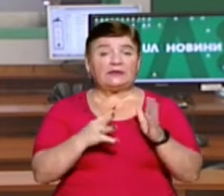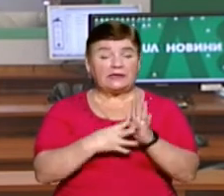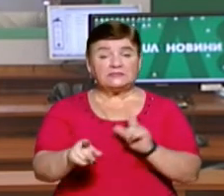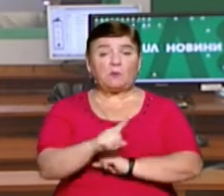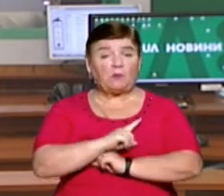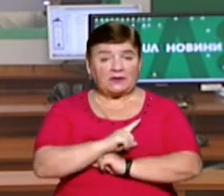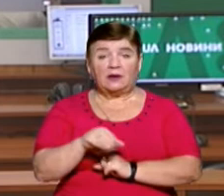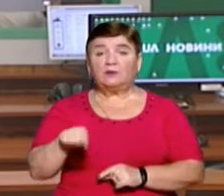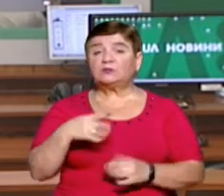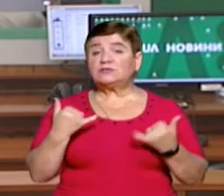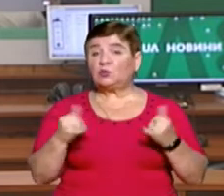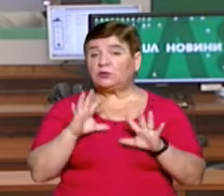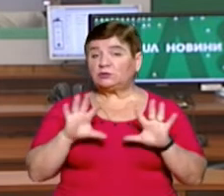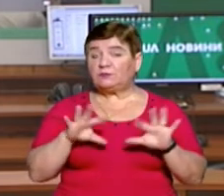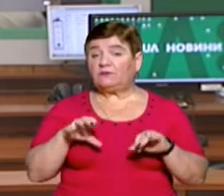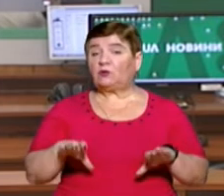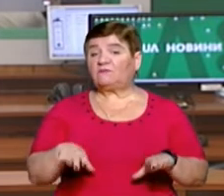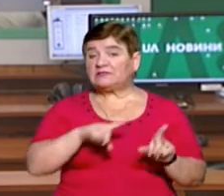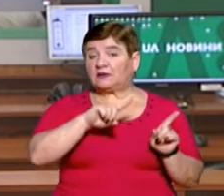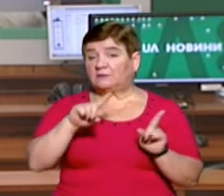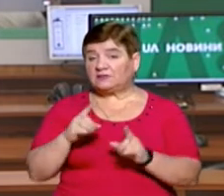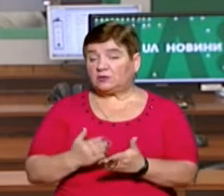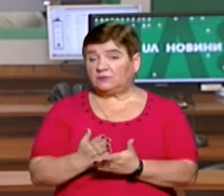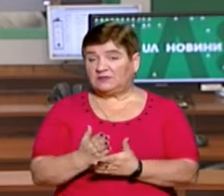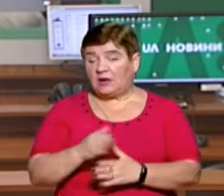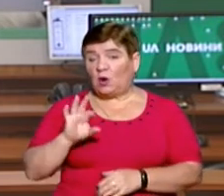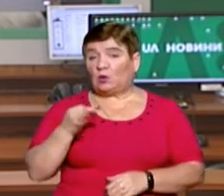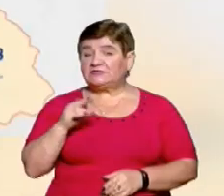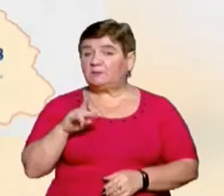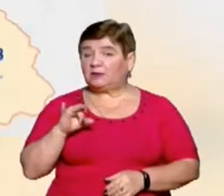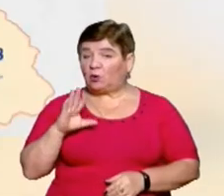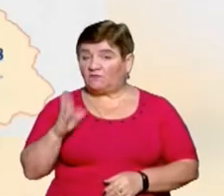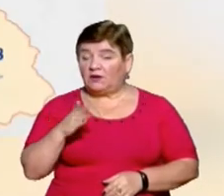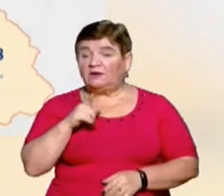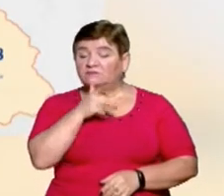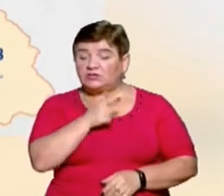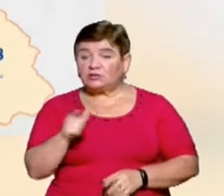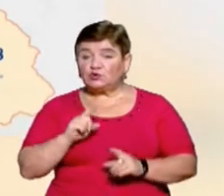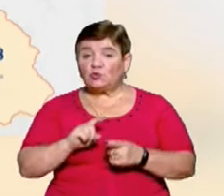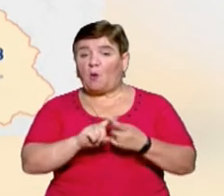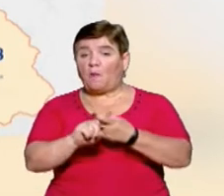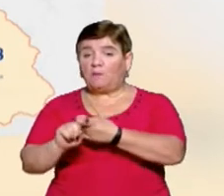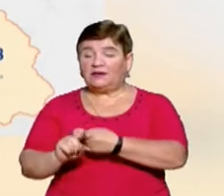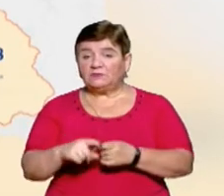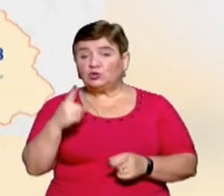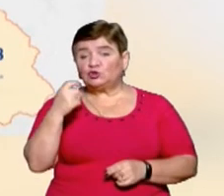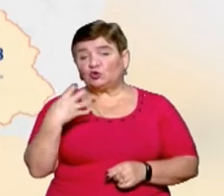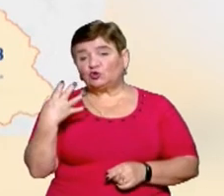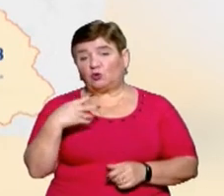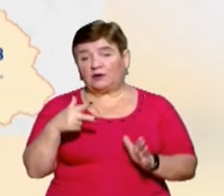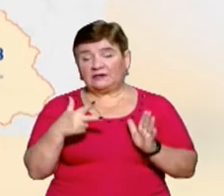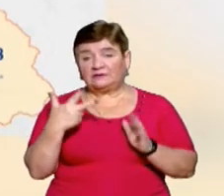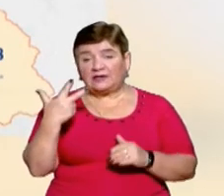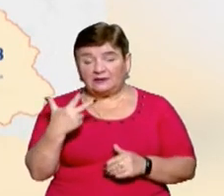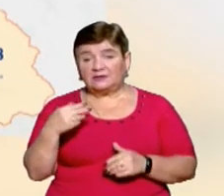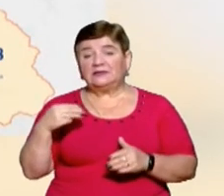померла. Про це сьогодні розповів голова обласної адміністрації Олексій Петров. В часу пандемії 7143 закарпатці